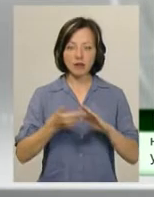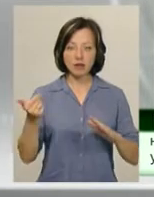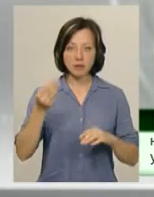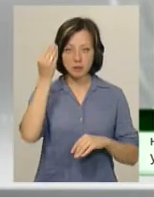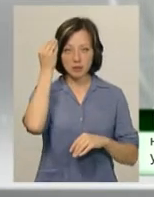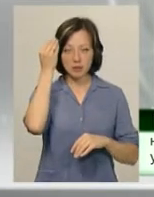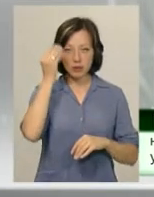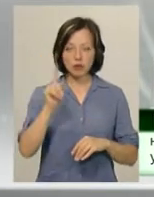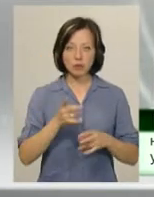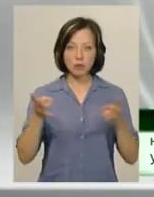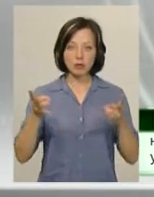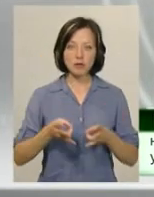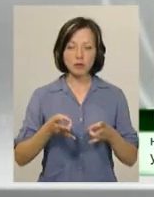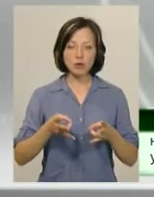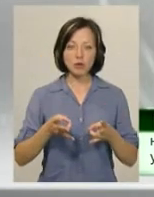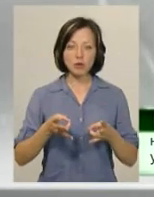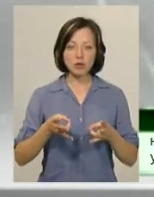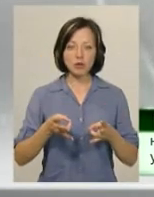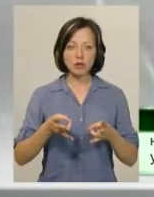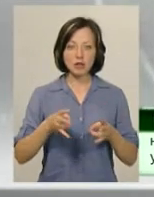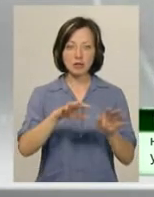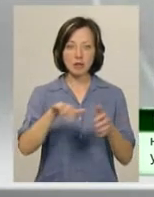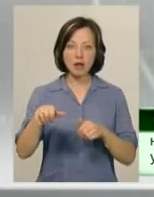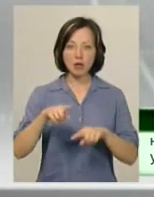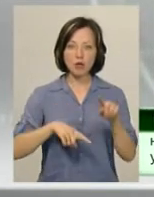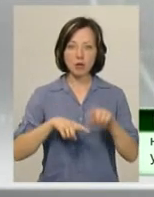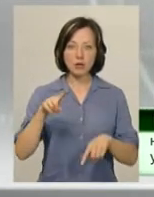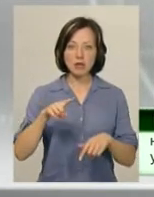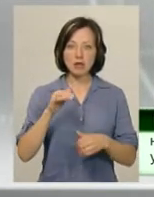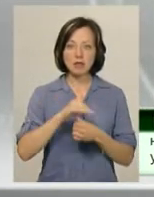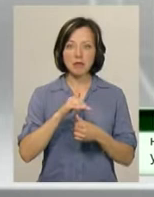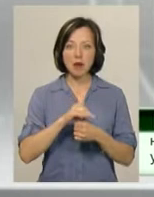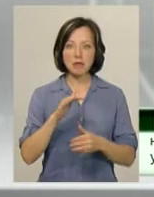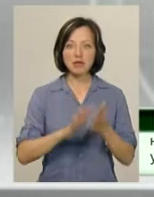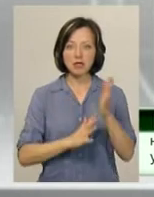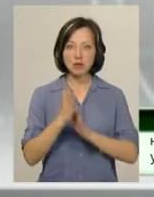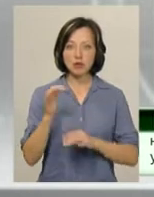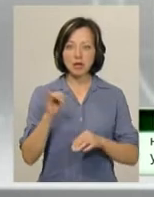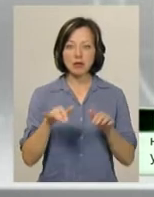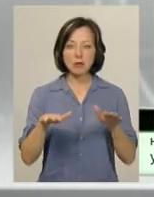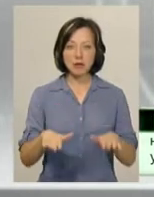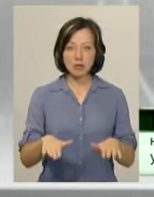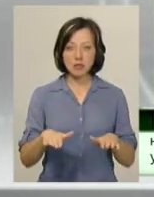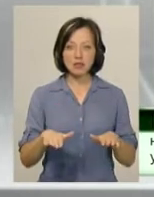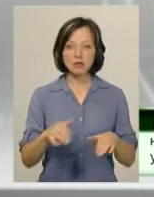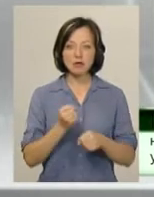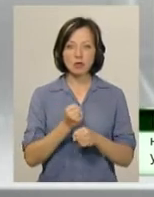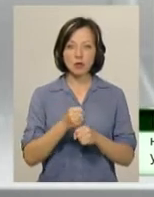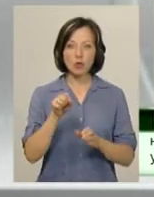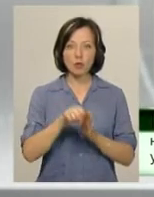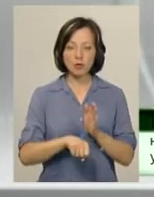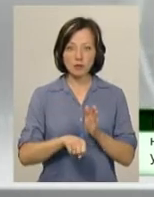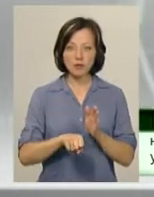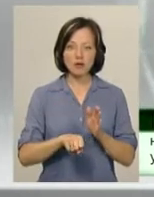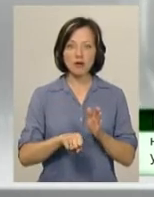приводом того, що потрібно забрати його родичку з грибами з лісу і вже на місці, в лісі він вчинив вбивство.